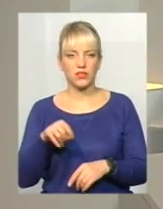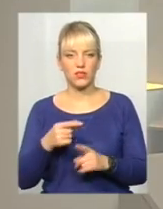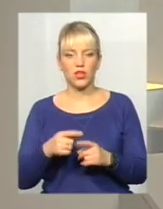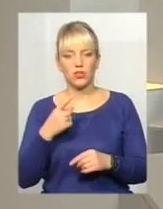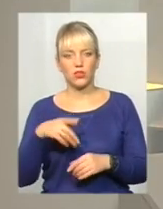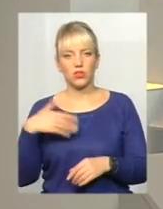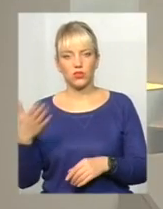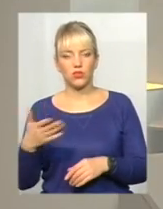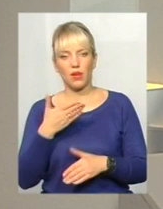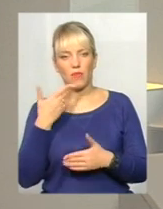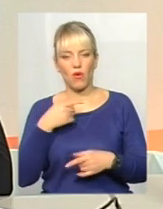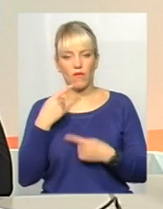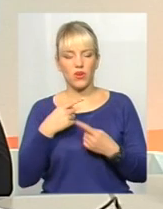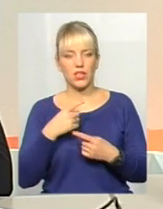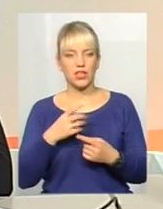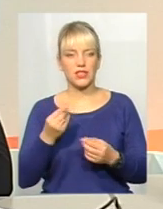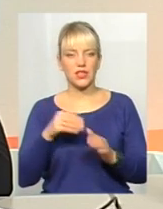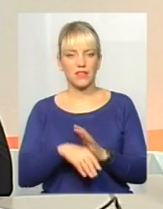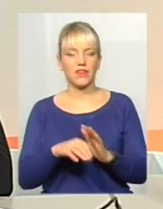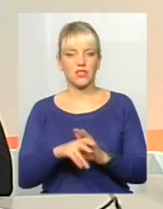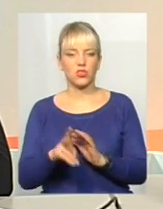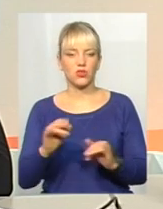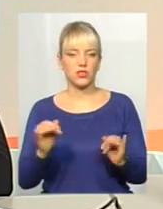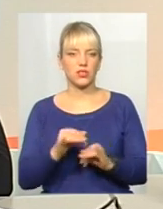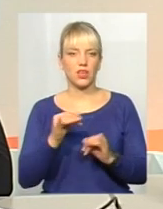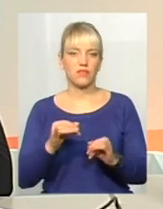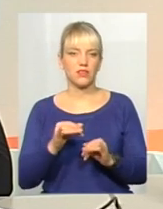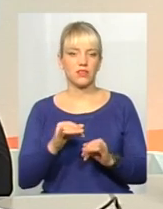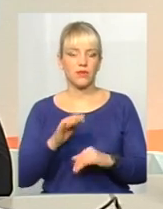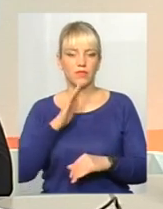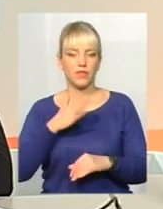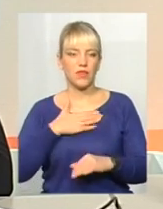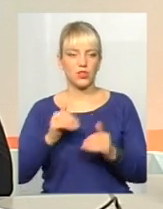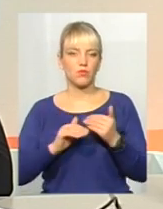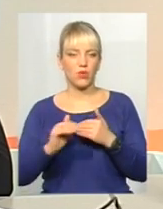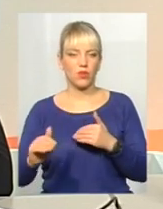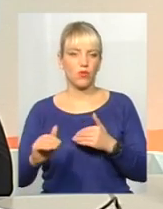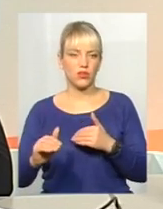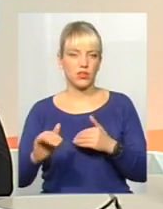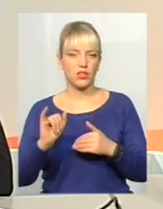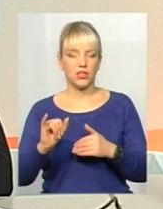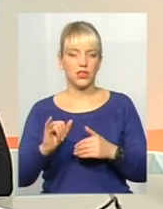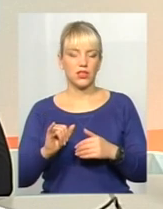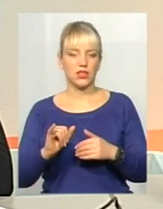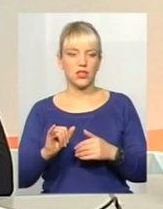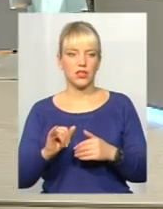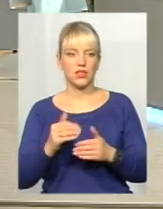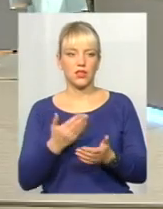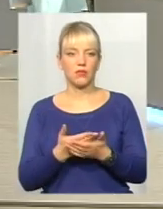спілкувалися з потенційними інвесторами, які цікавлять наш полігон і запуск там